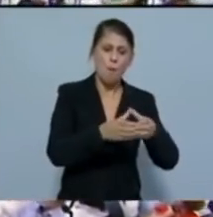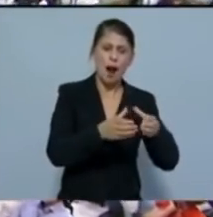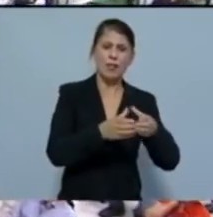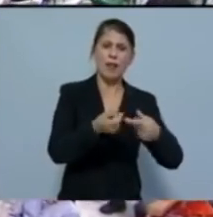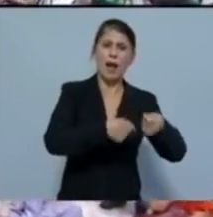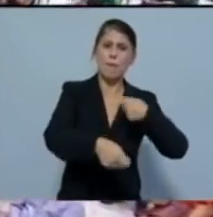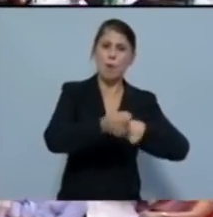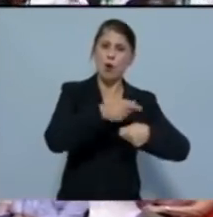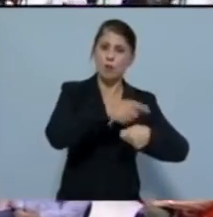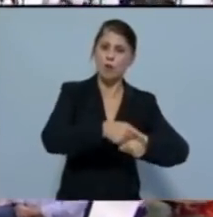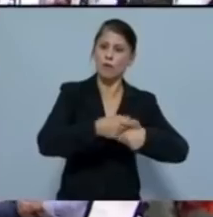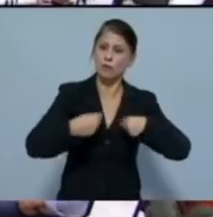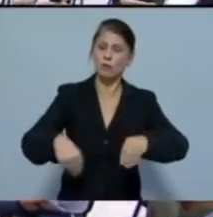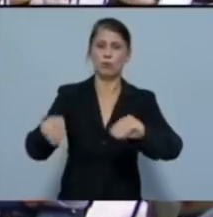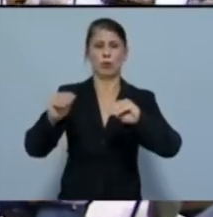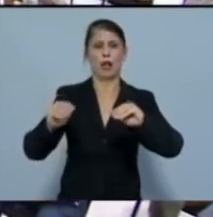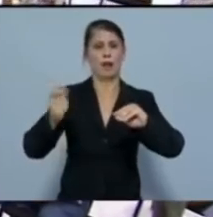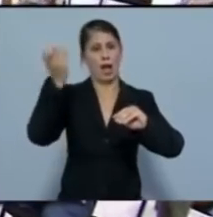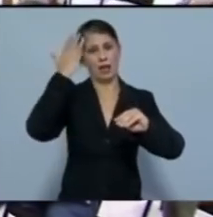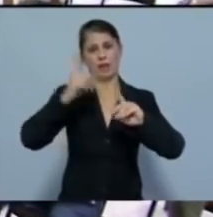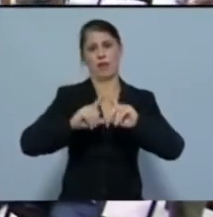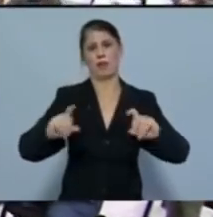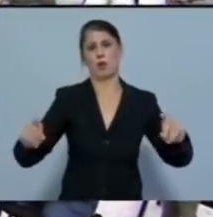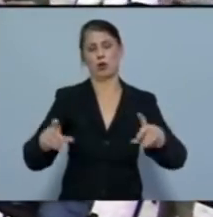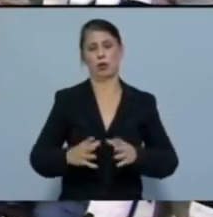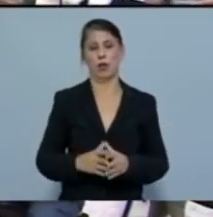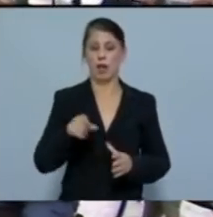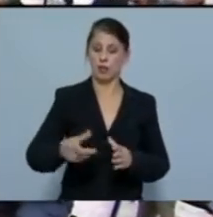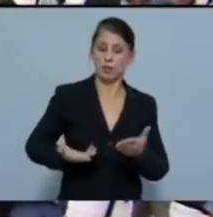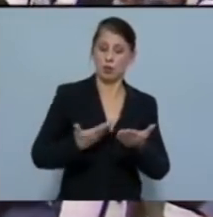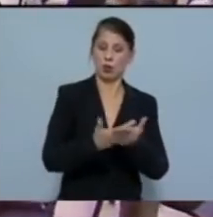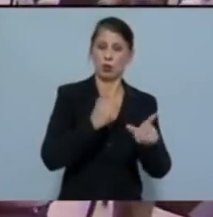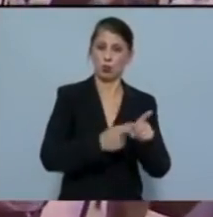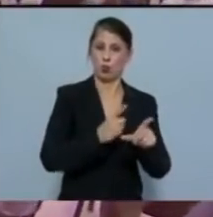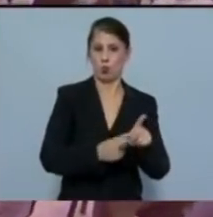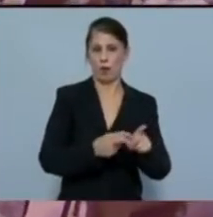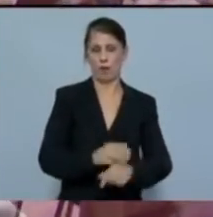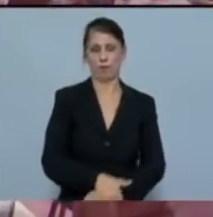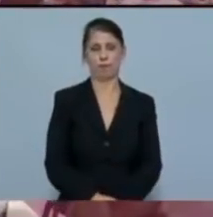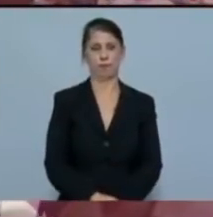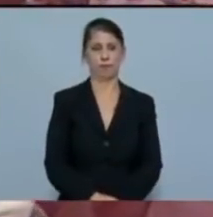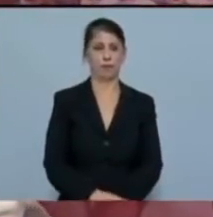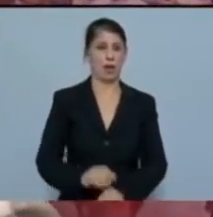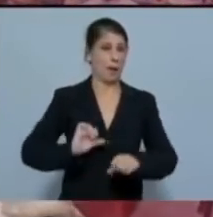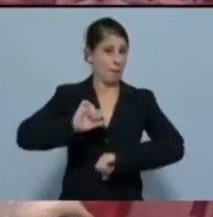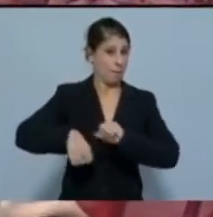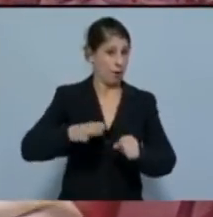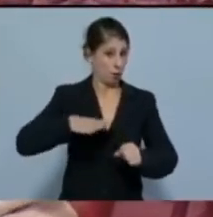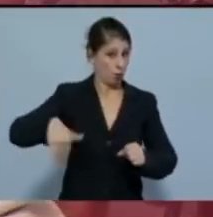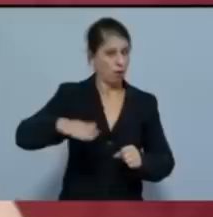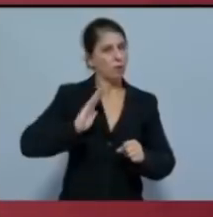προτάσεις του ΚΚΕ για το συγκεκριμένο. Η πάλη του λαού μπορεί να έχει συνέχεια,